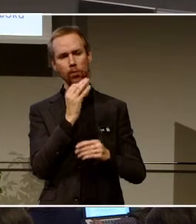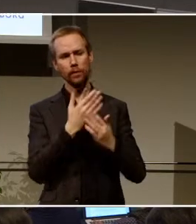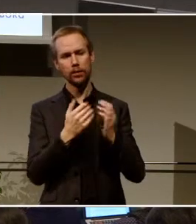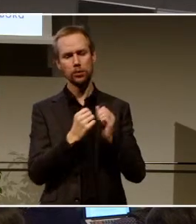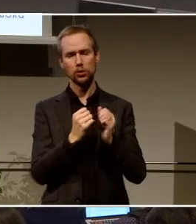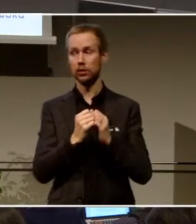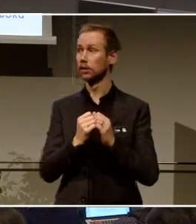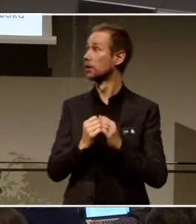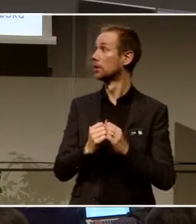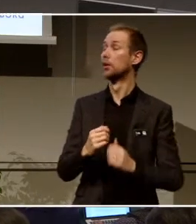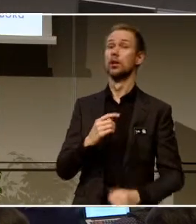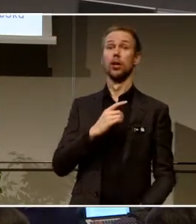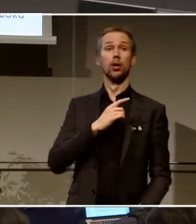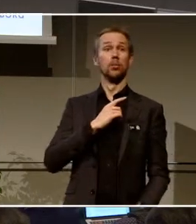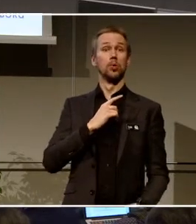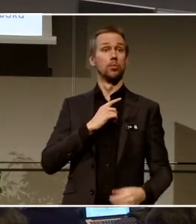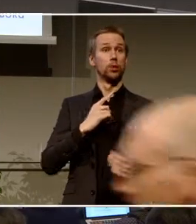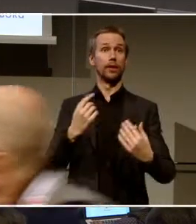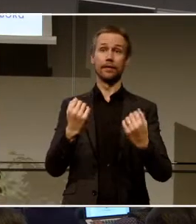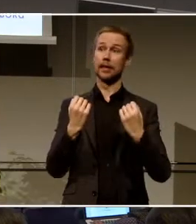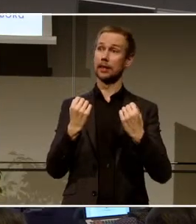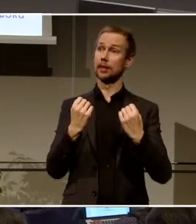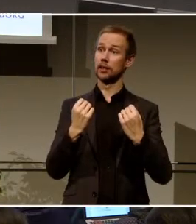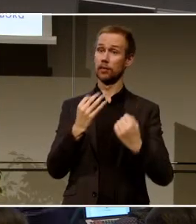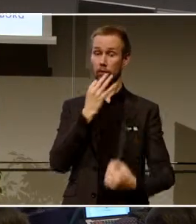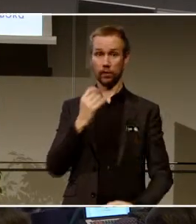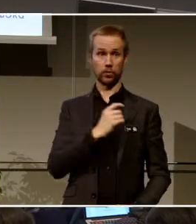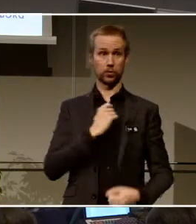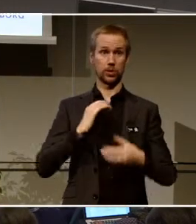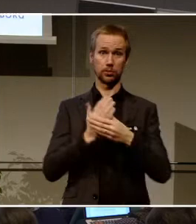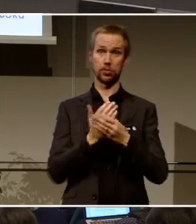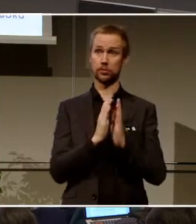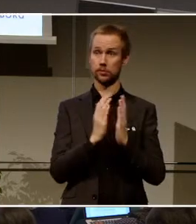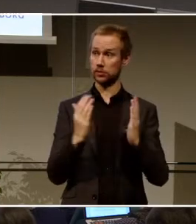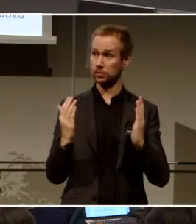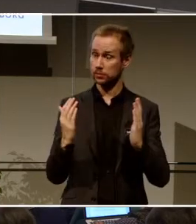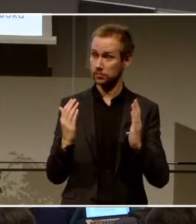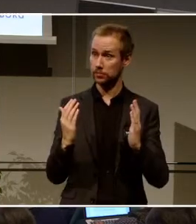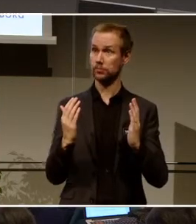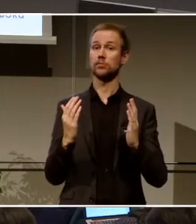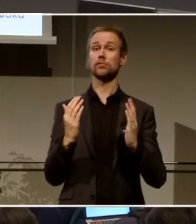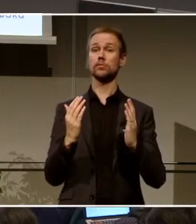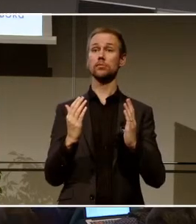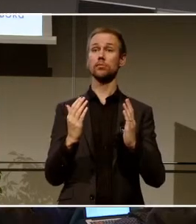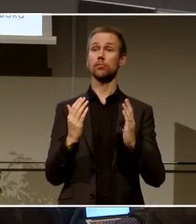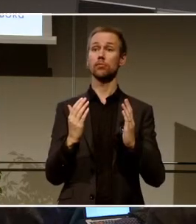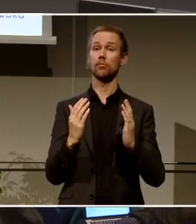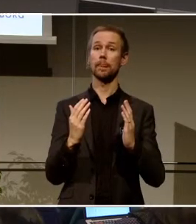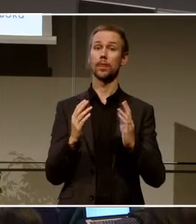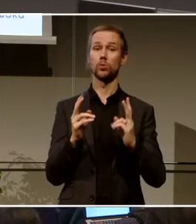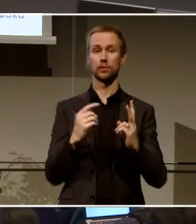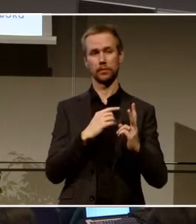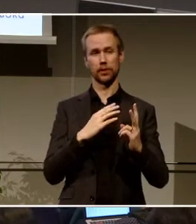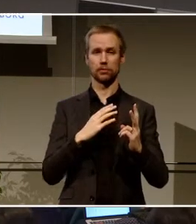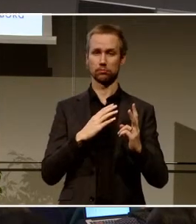en viktig fråga för oss på Helsingborgs bibliotek. Digidel Helsingborg är en del av vårt arbete med digital